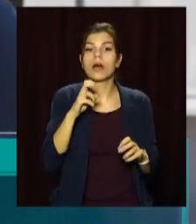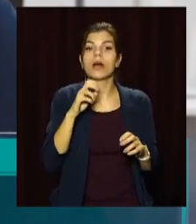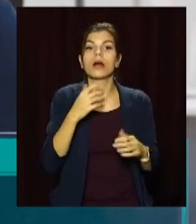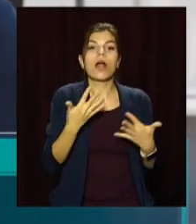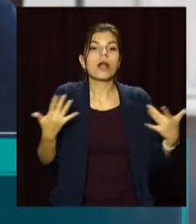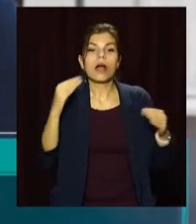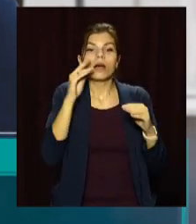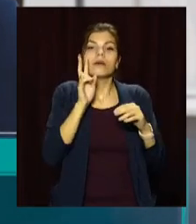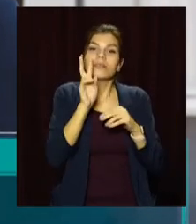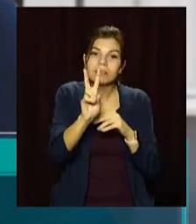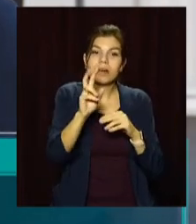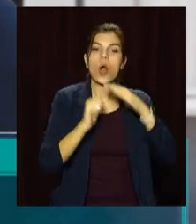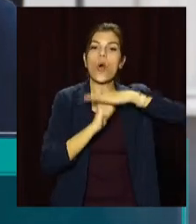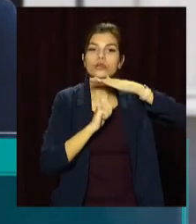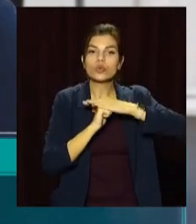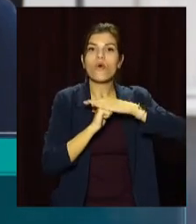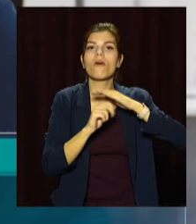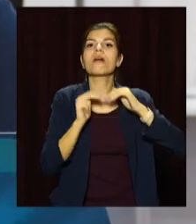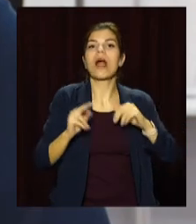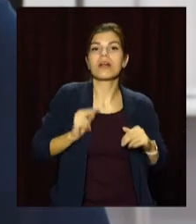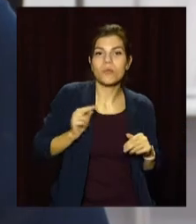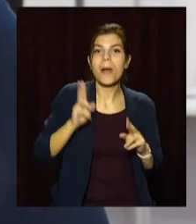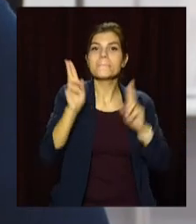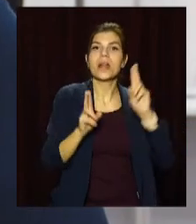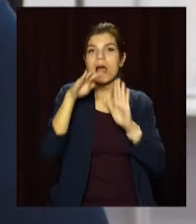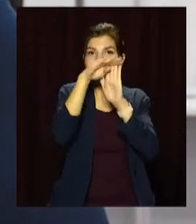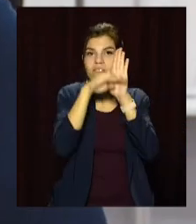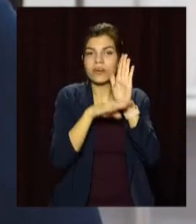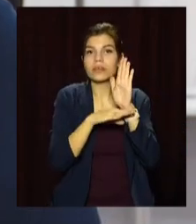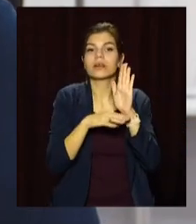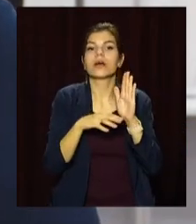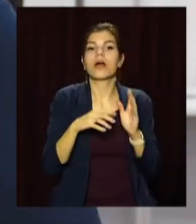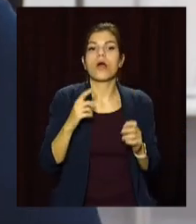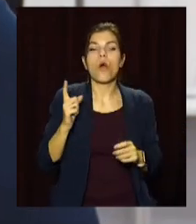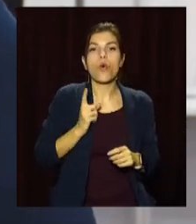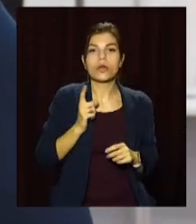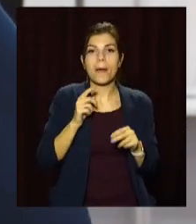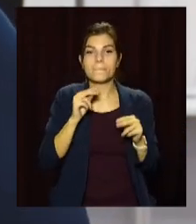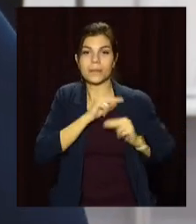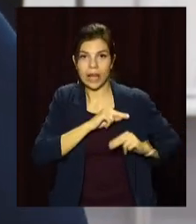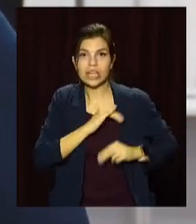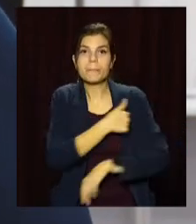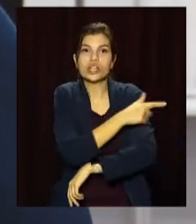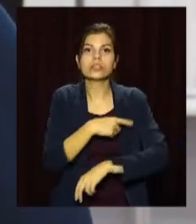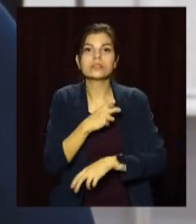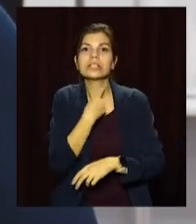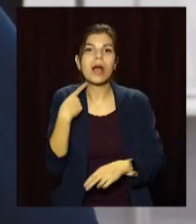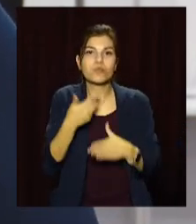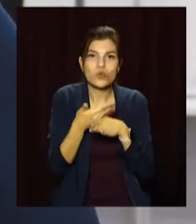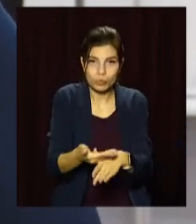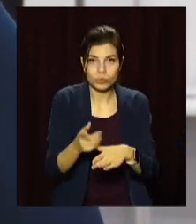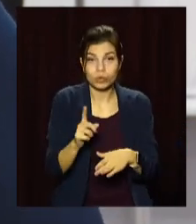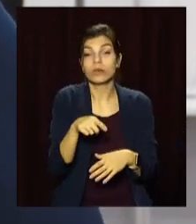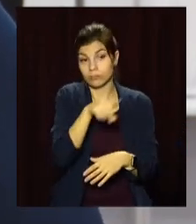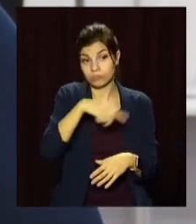рухомого складу, основи його експлуатації, правила дорожнього руху, охорона праці, медичне забезпечення. Також учні